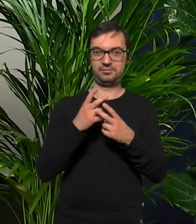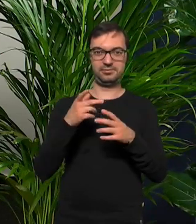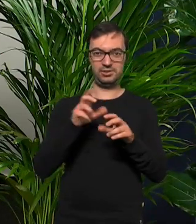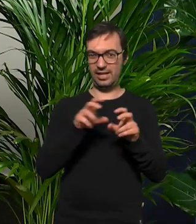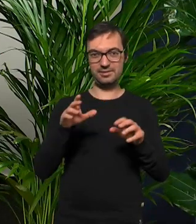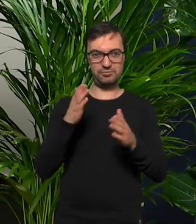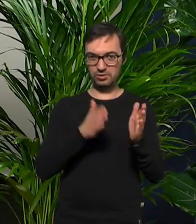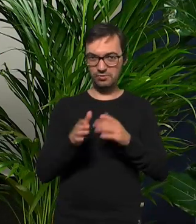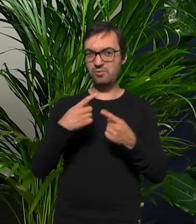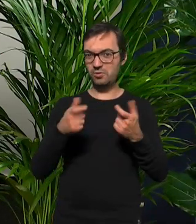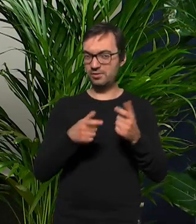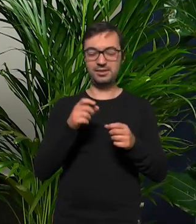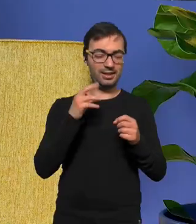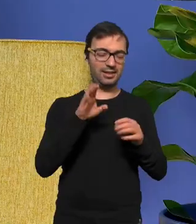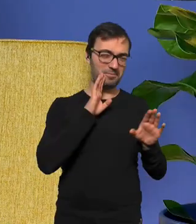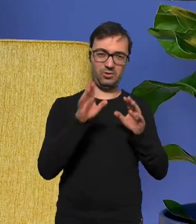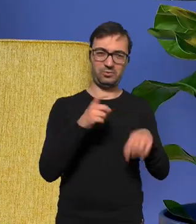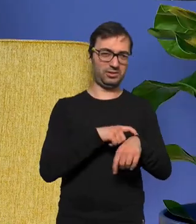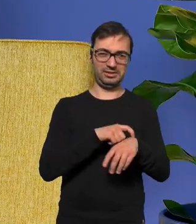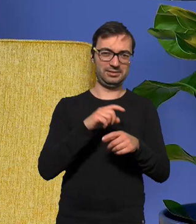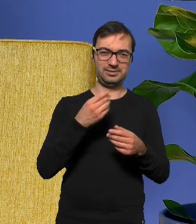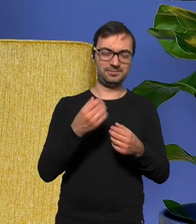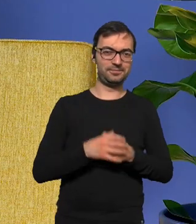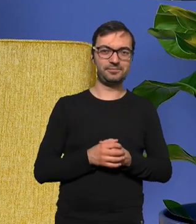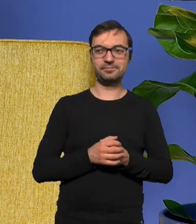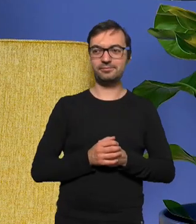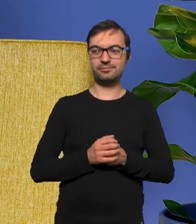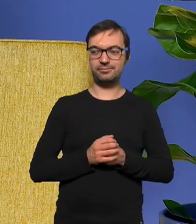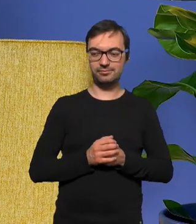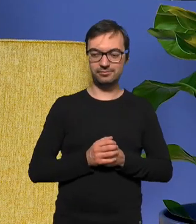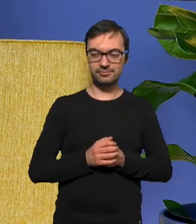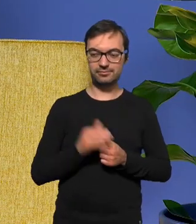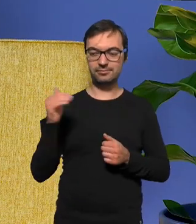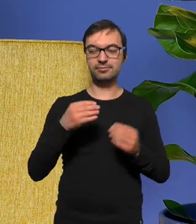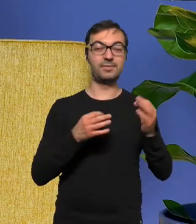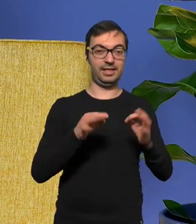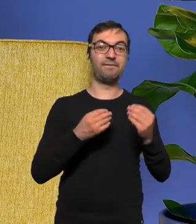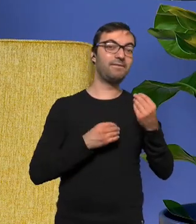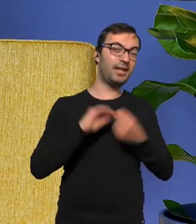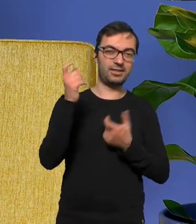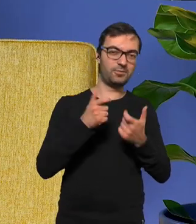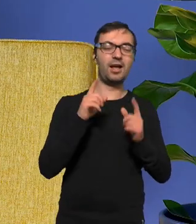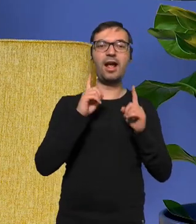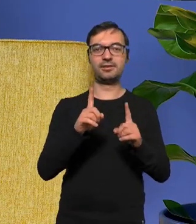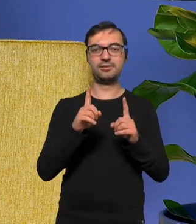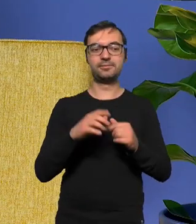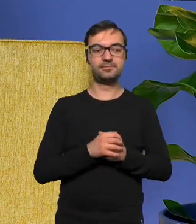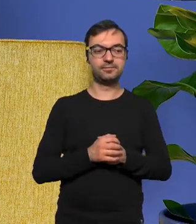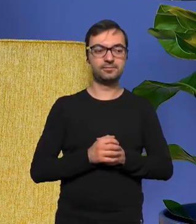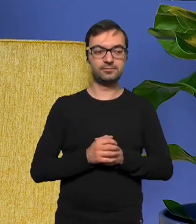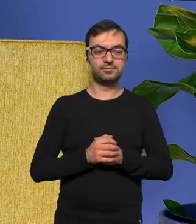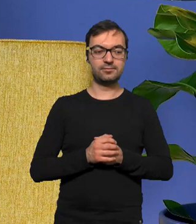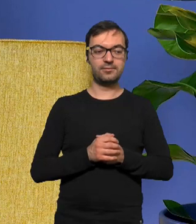komponowaniu? tak, podobnie to znaczy, może więcej rzeczy teraz tworzę ale jednak